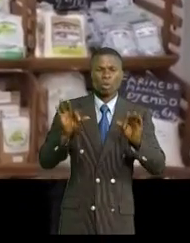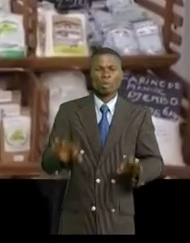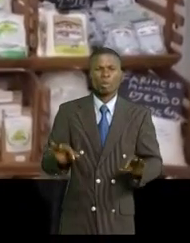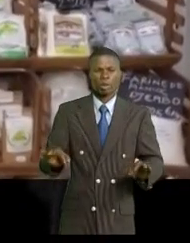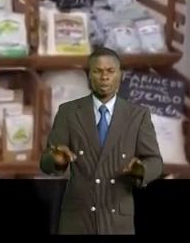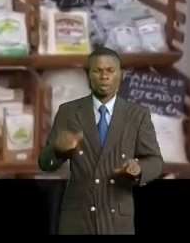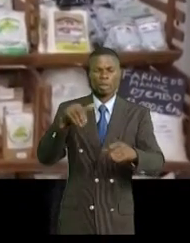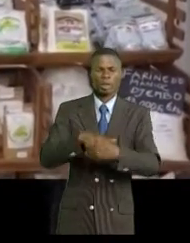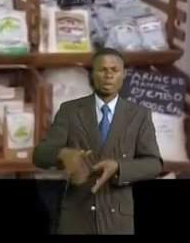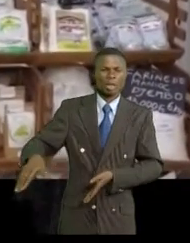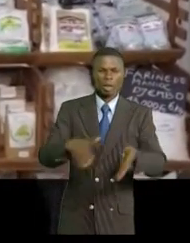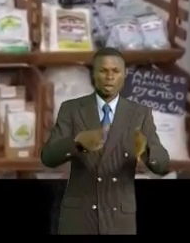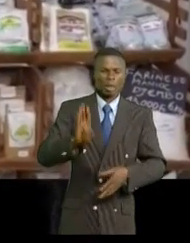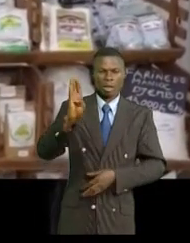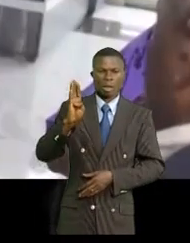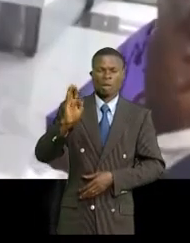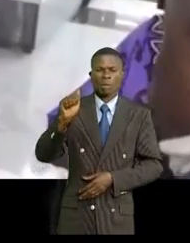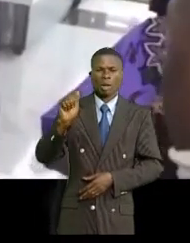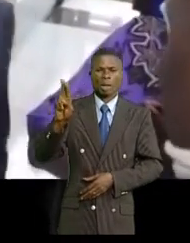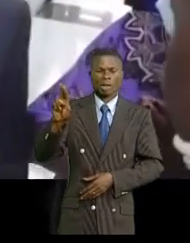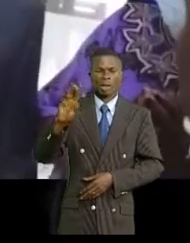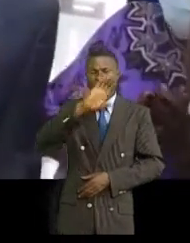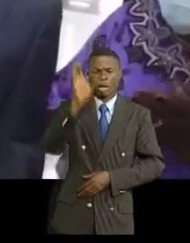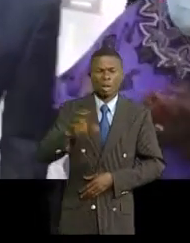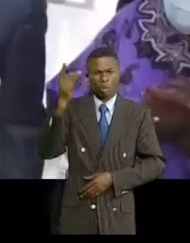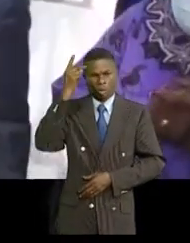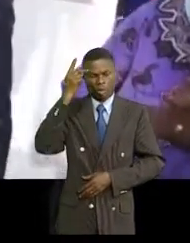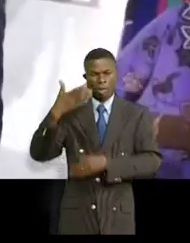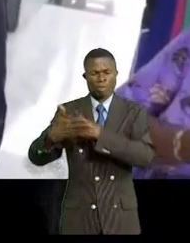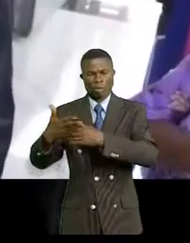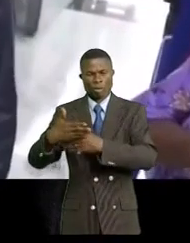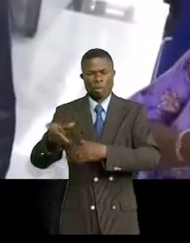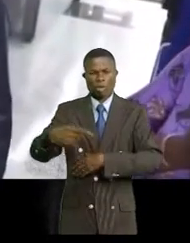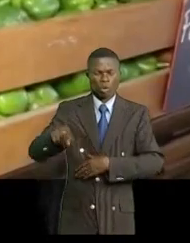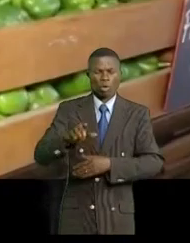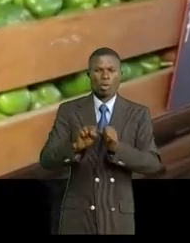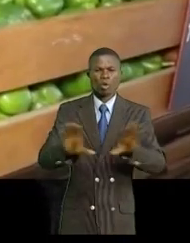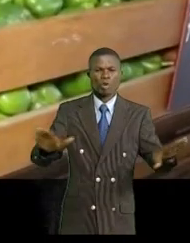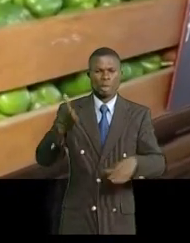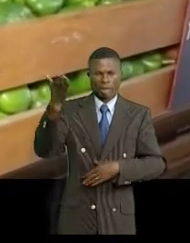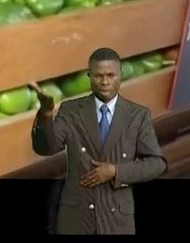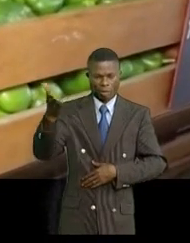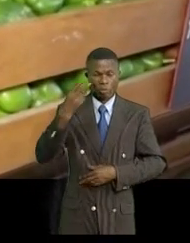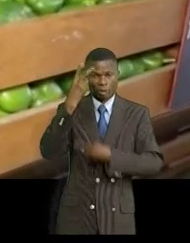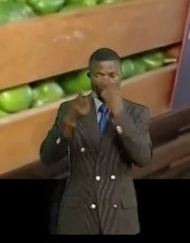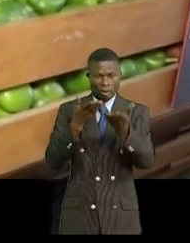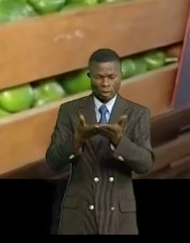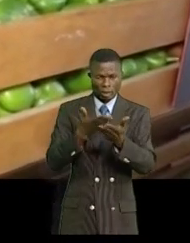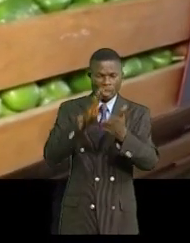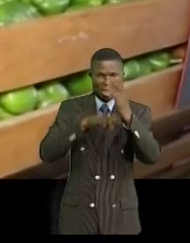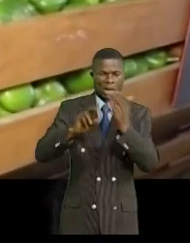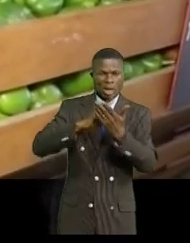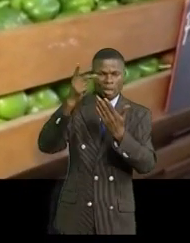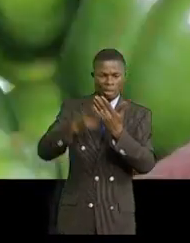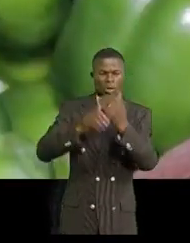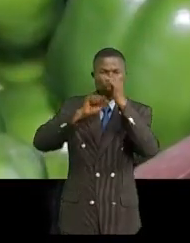située sur l'avenue Baraka dans la commune de Kinshasa, non loin du Rampon-Wilring. Cette visite s'inscrit dans les cadres